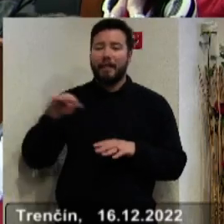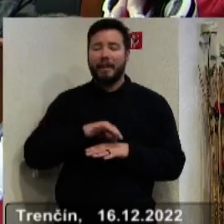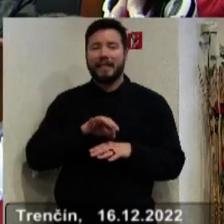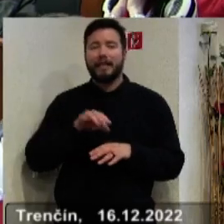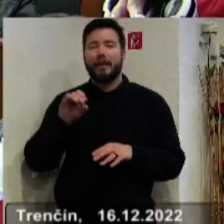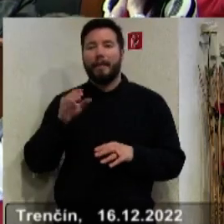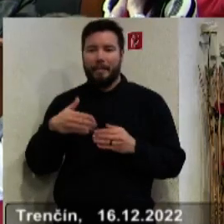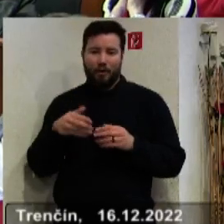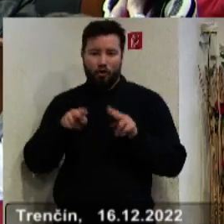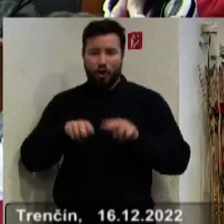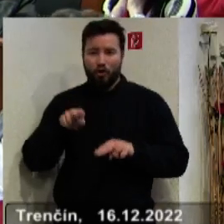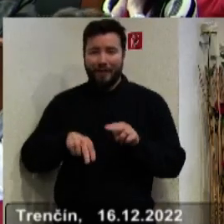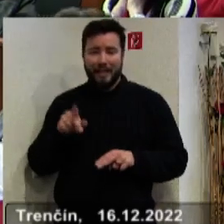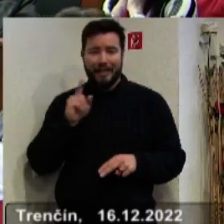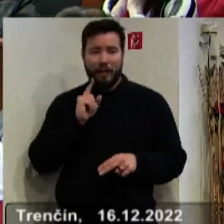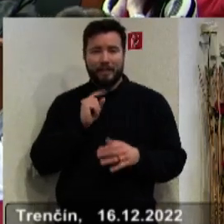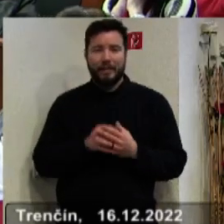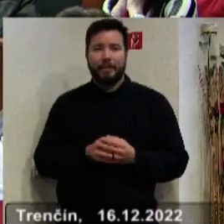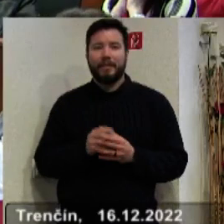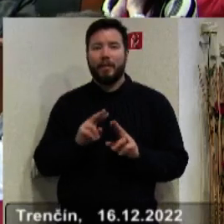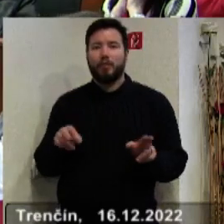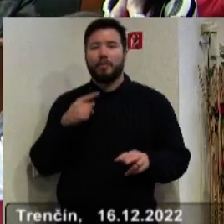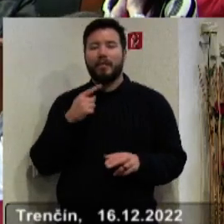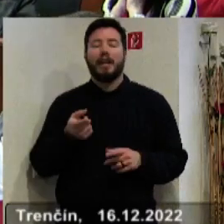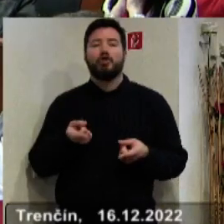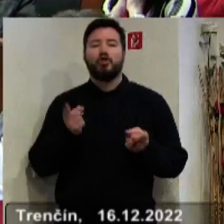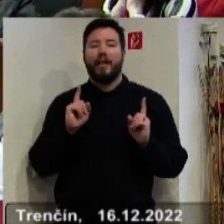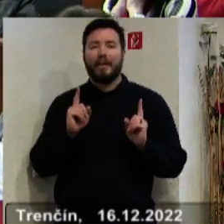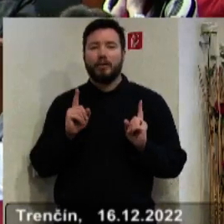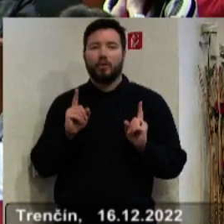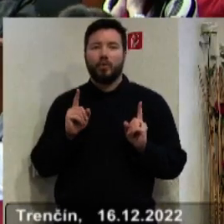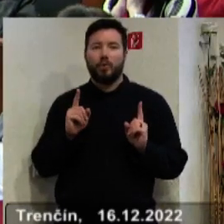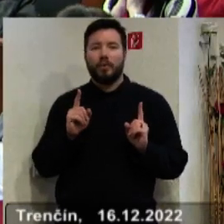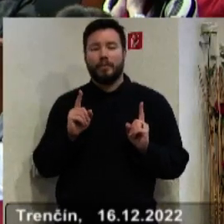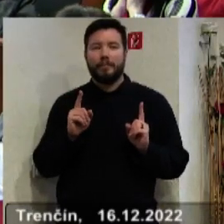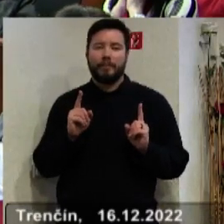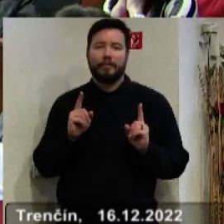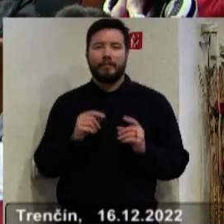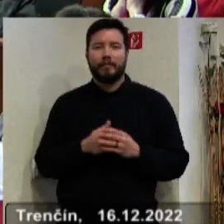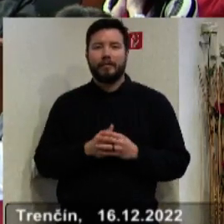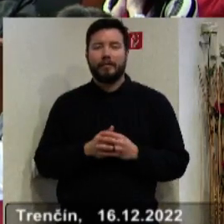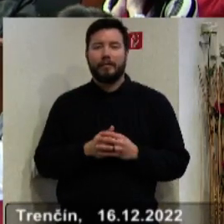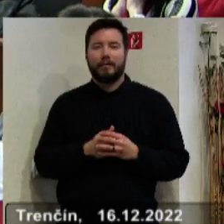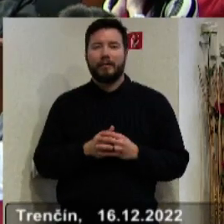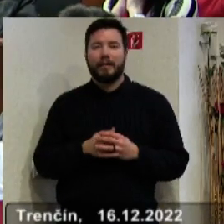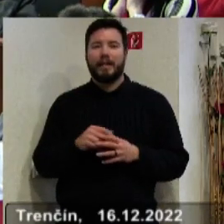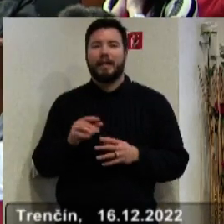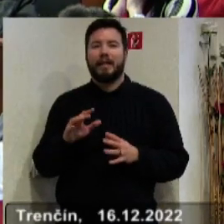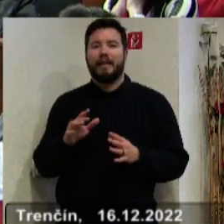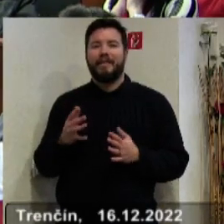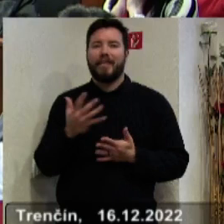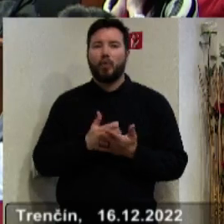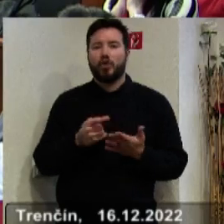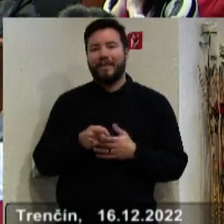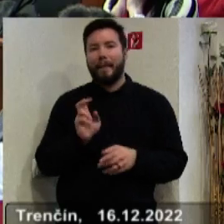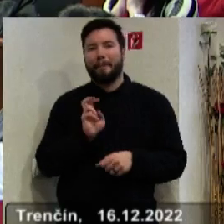A môžeme konštatovať, že v podstate na Slovensku, aký taký pán Dant tohto prístupu